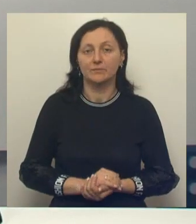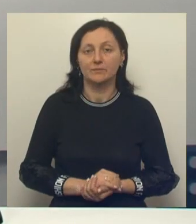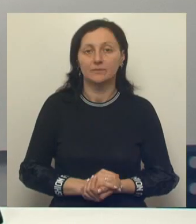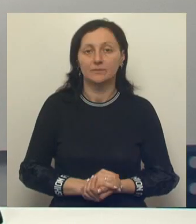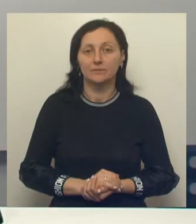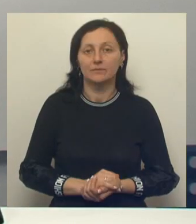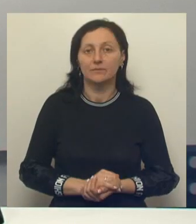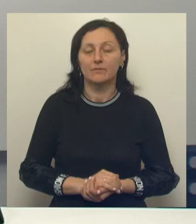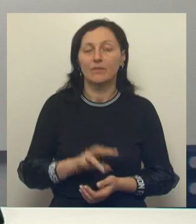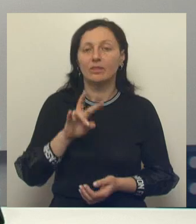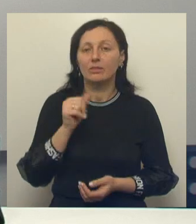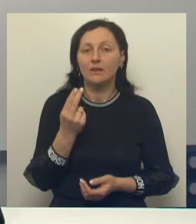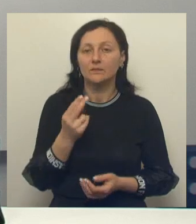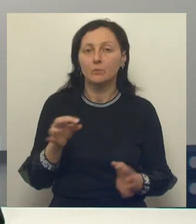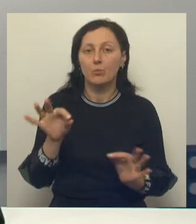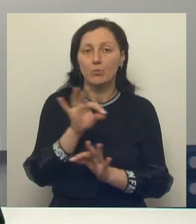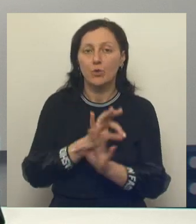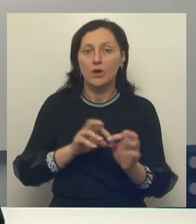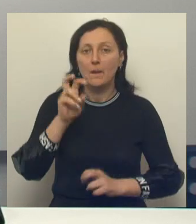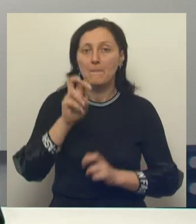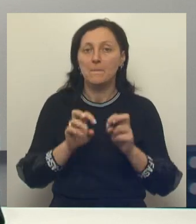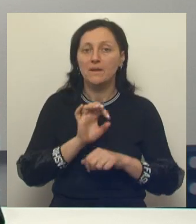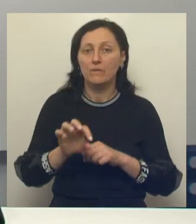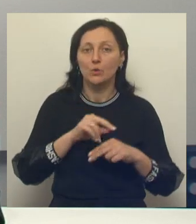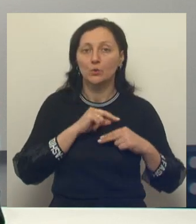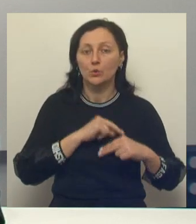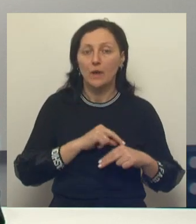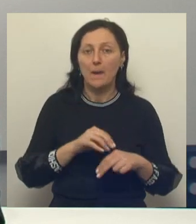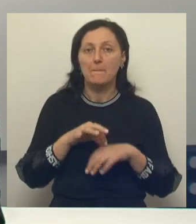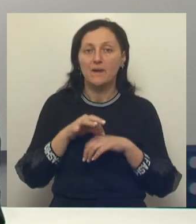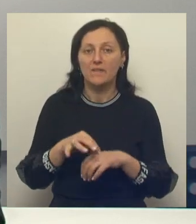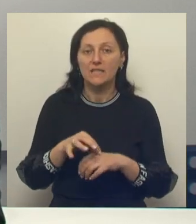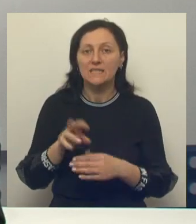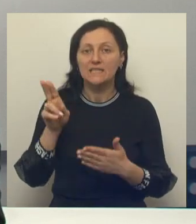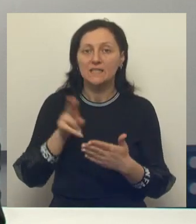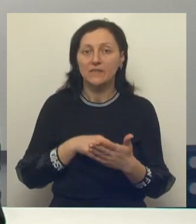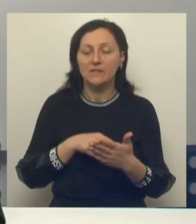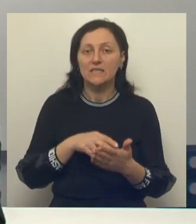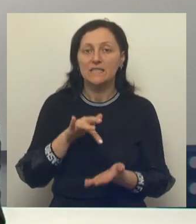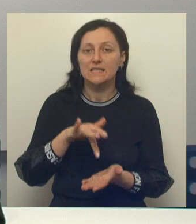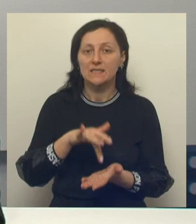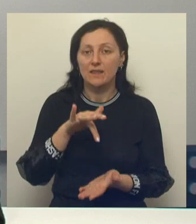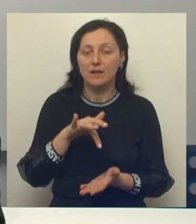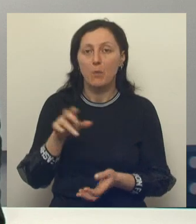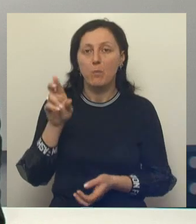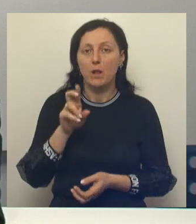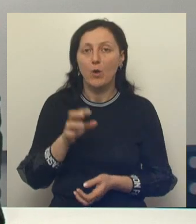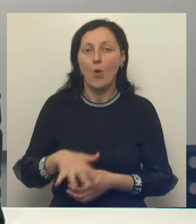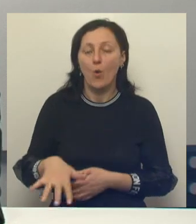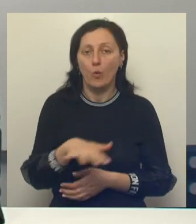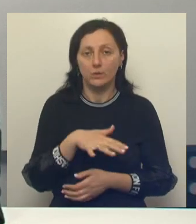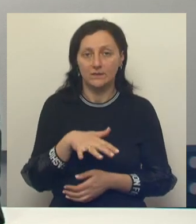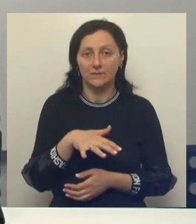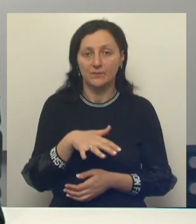темам. В рамках нацпроекта «Производительность труда» провели сертификацию регионального центра компетенций Белгородской области.